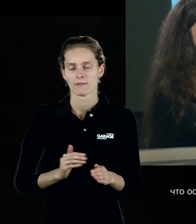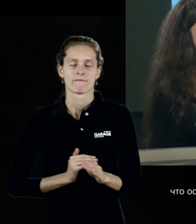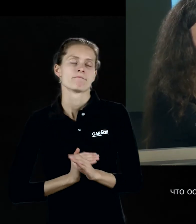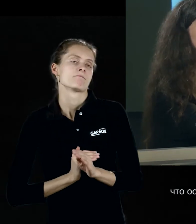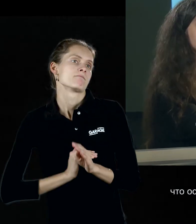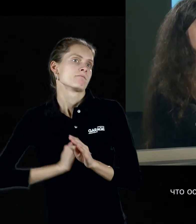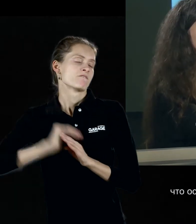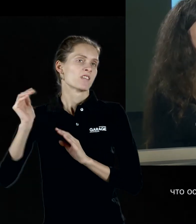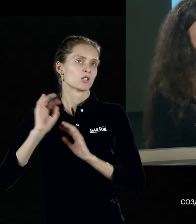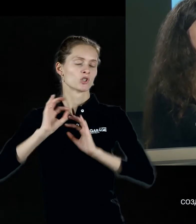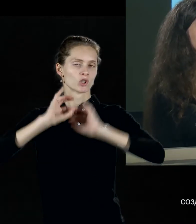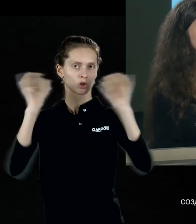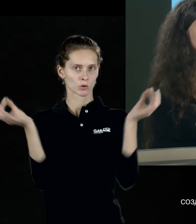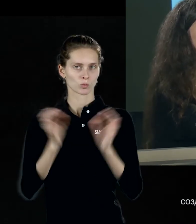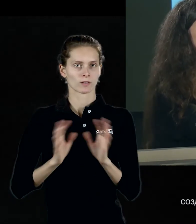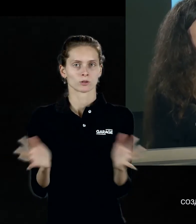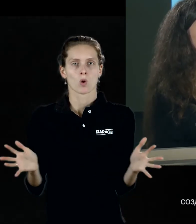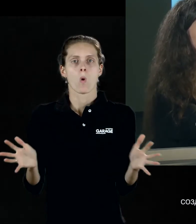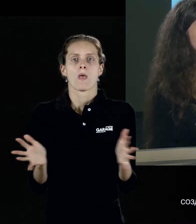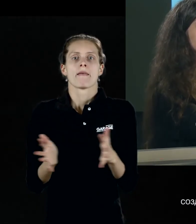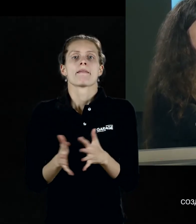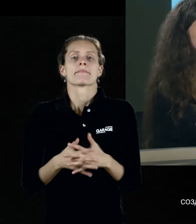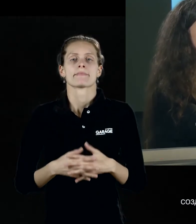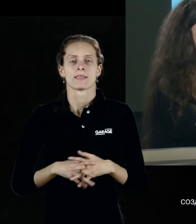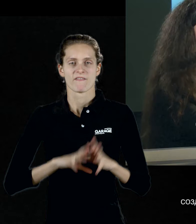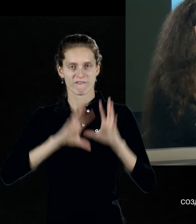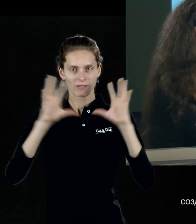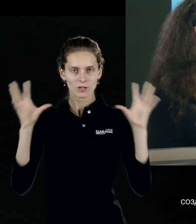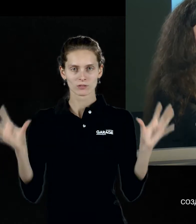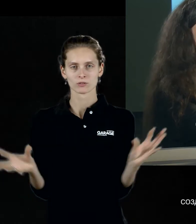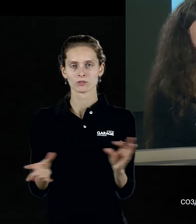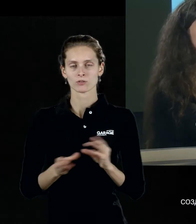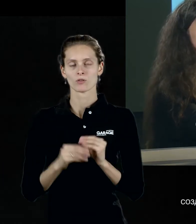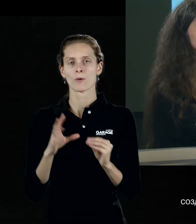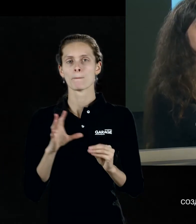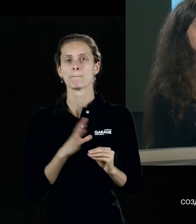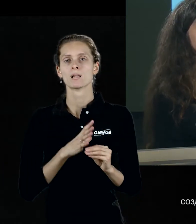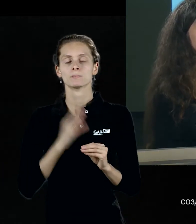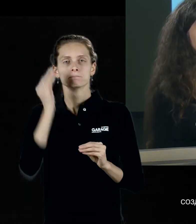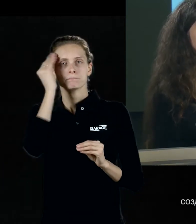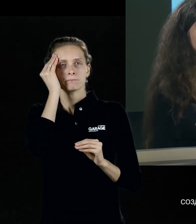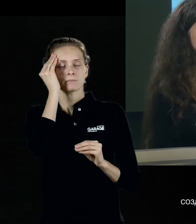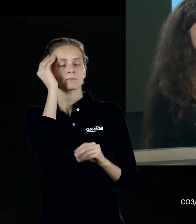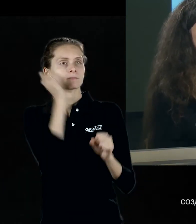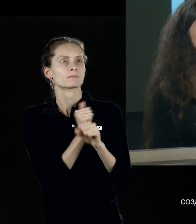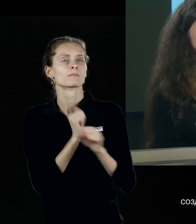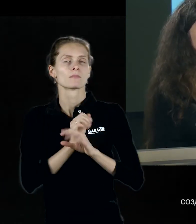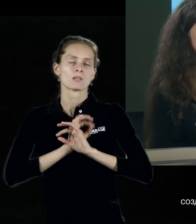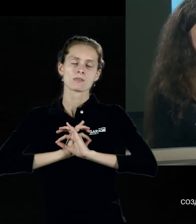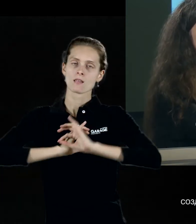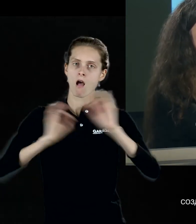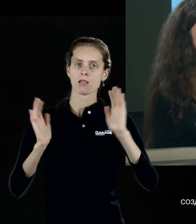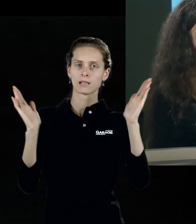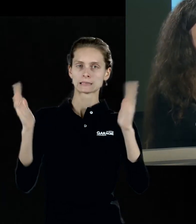искусства, таким синтезом, искуссоединением всего, мыслилось создание идеальных зданий, идеального среды